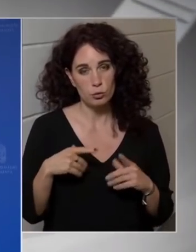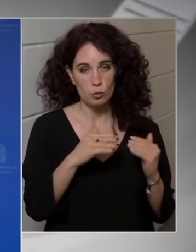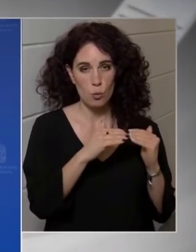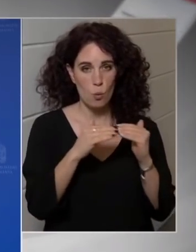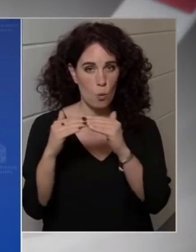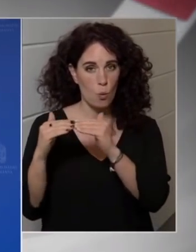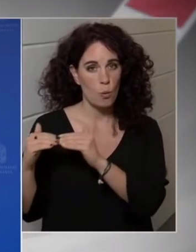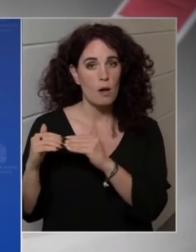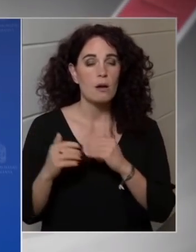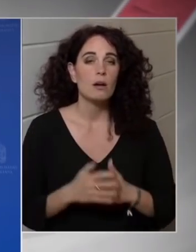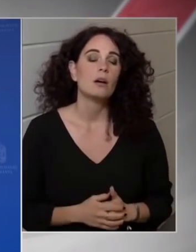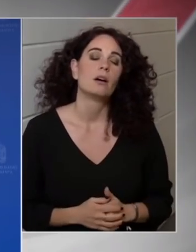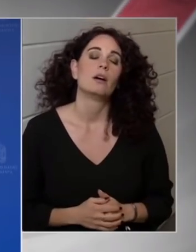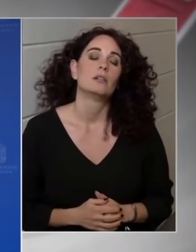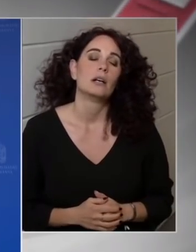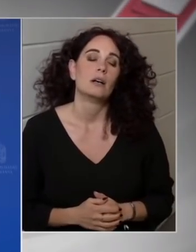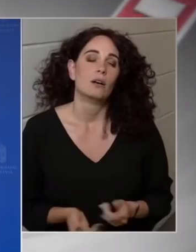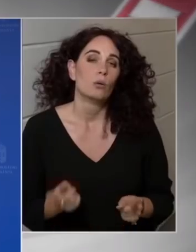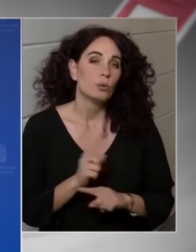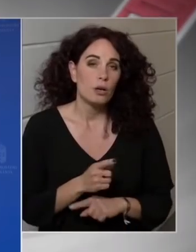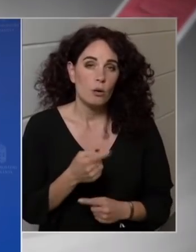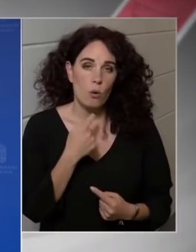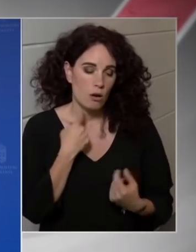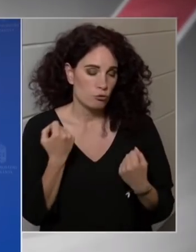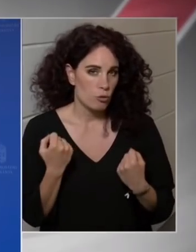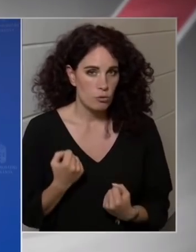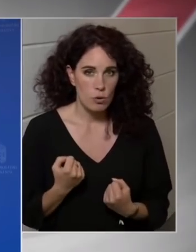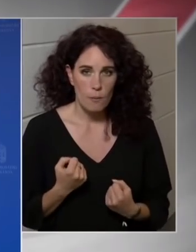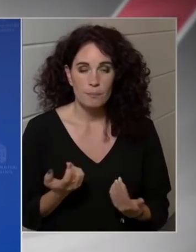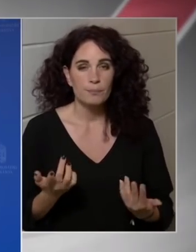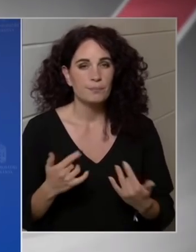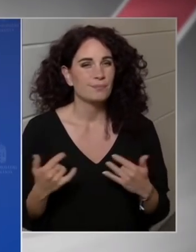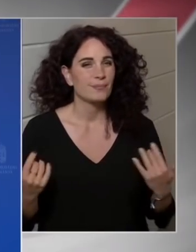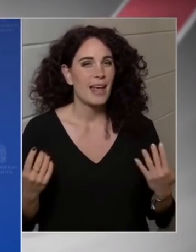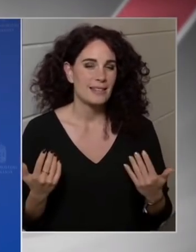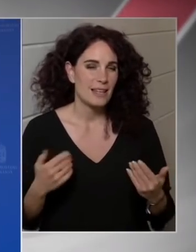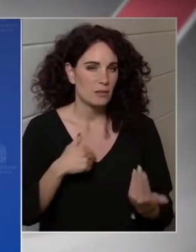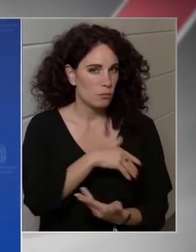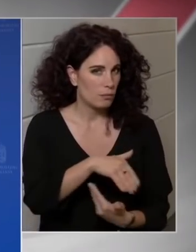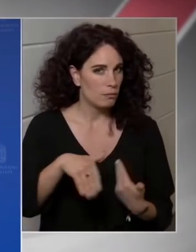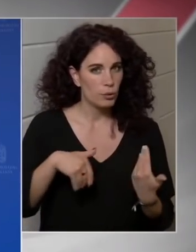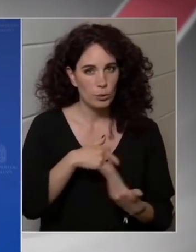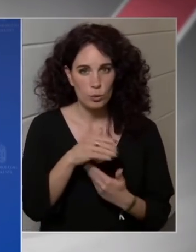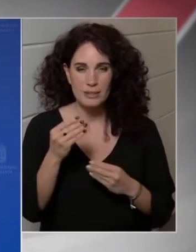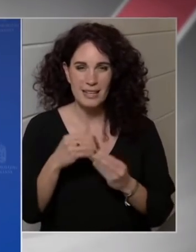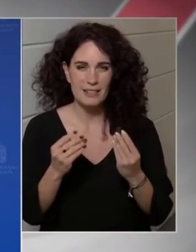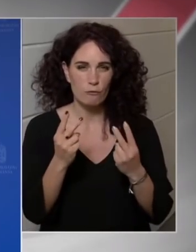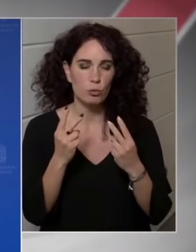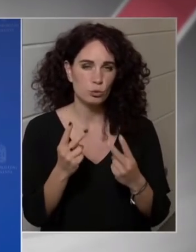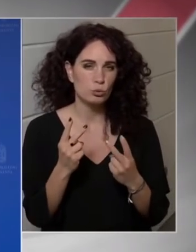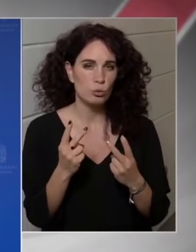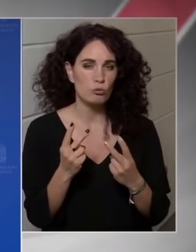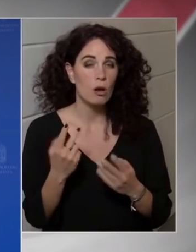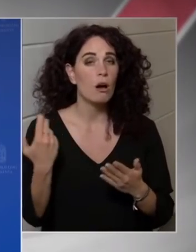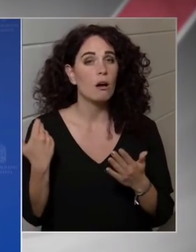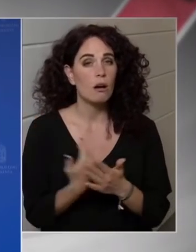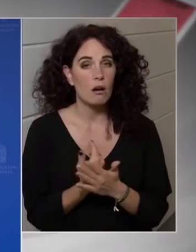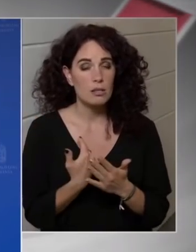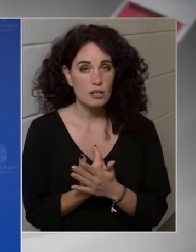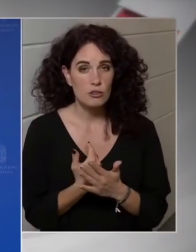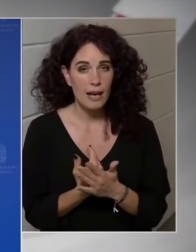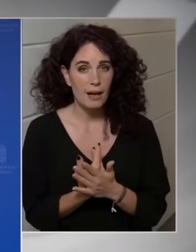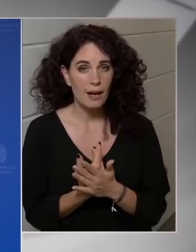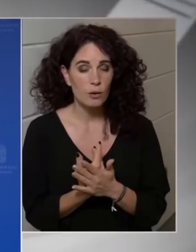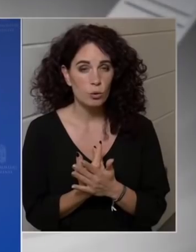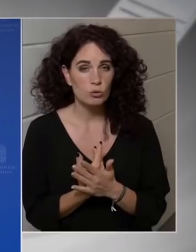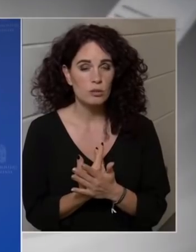Ugyanakkor hangsúlyoznom kell, hogy itt is a helyzet rendkívül bonyolult, ezért fontos az, hogy a gazdaságot válság